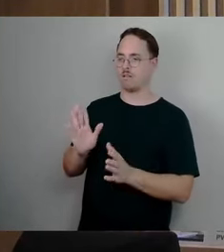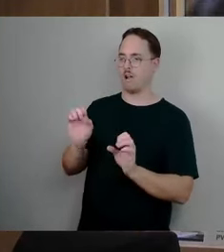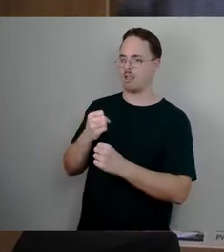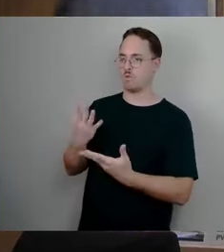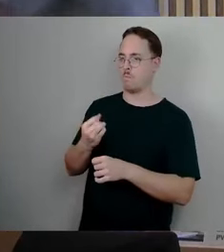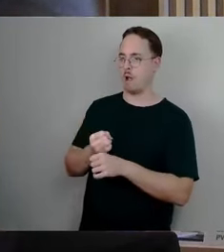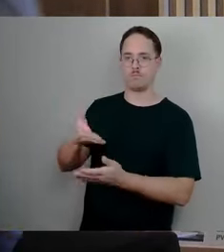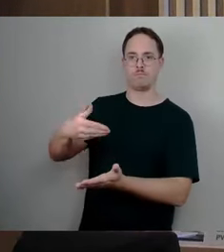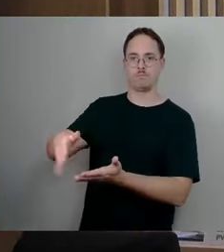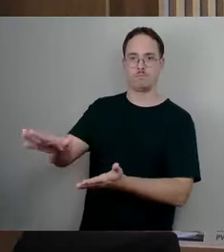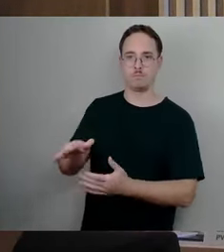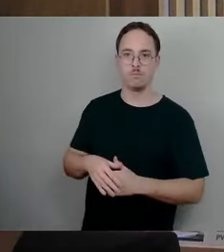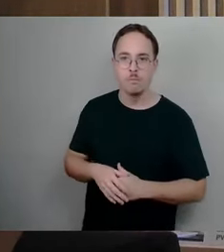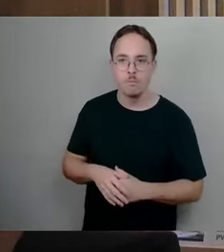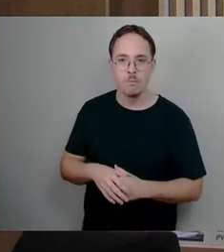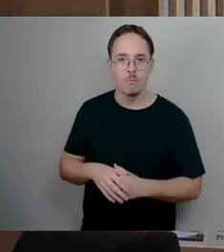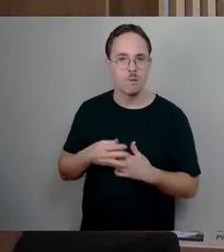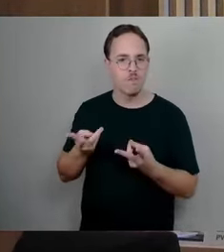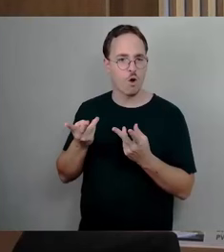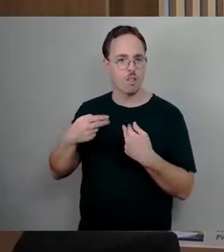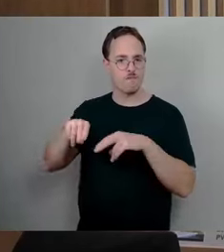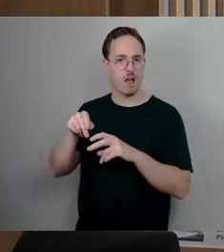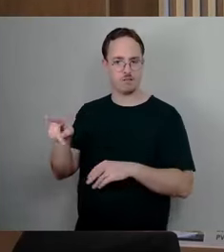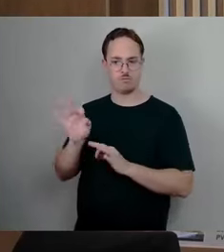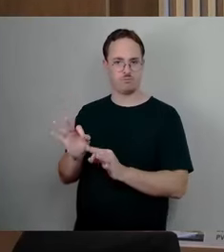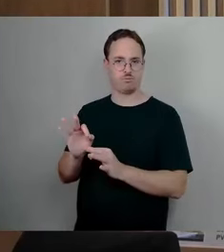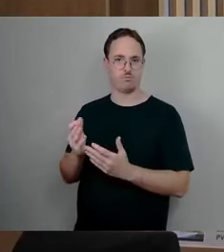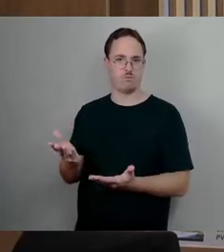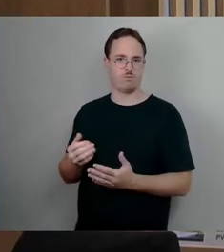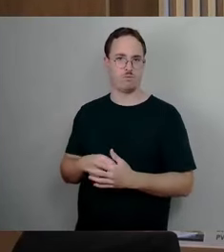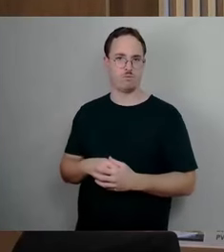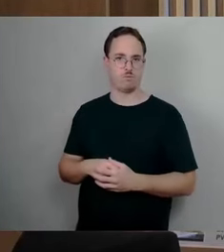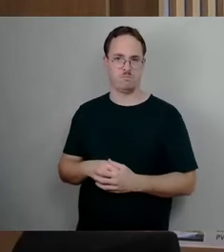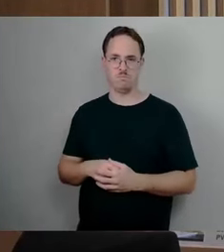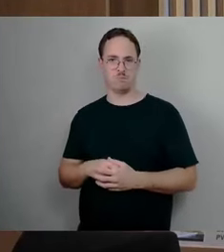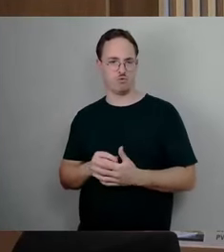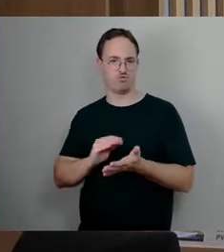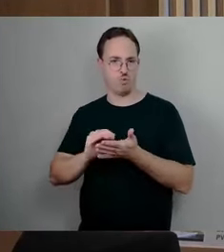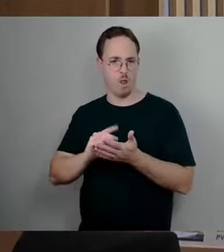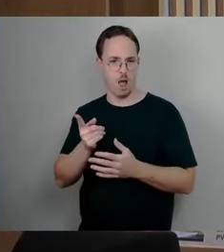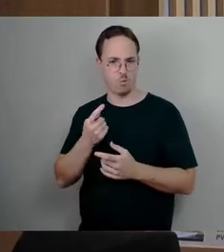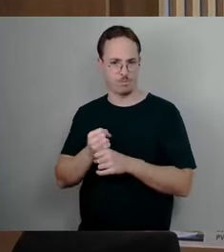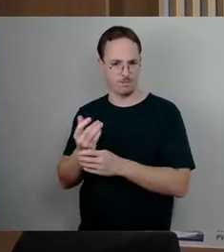Schulen, auch die Normalität, solche Dinge nicht finanzieren können, das finde ich recht abwegig.